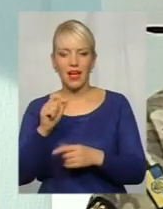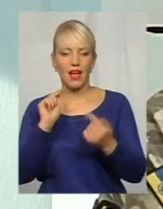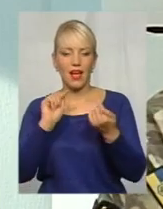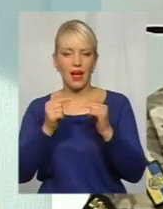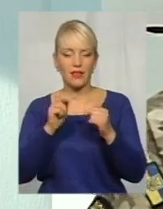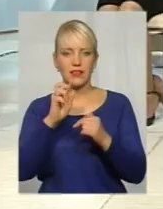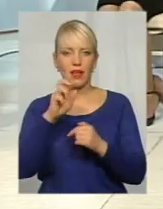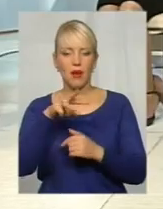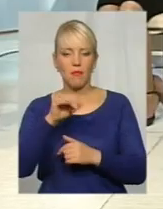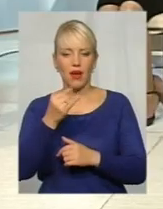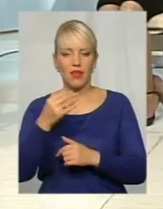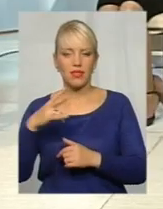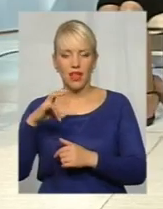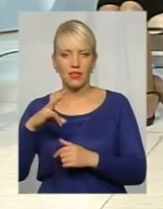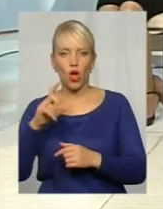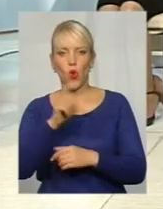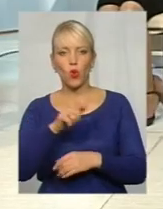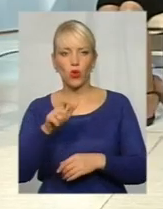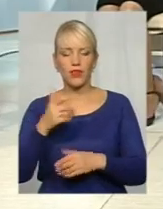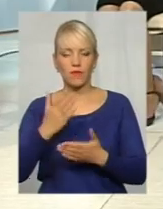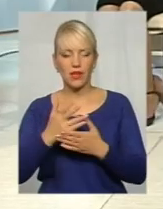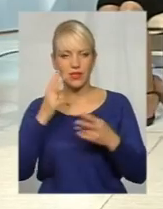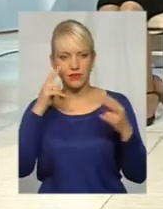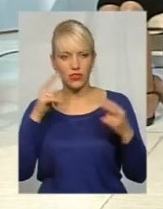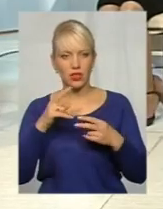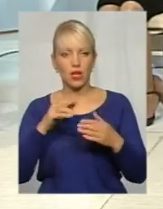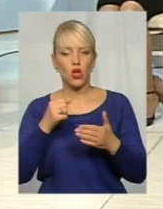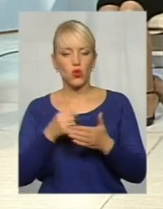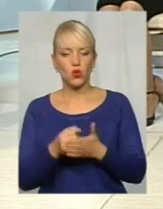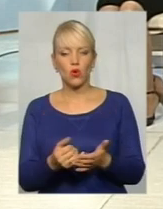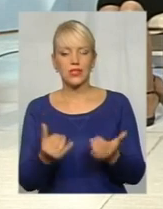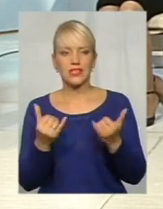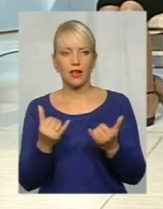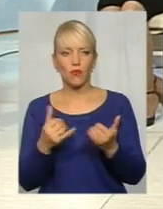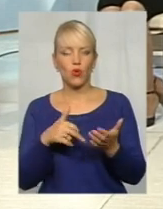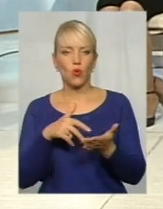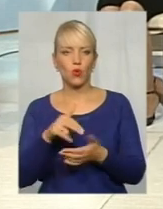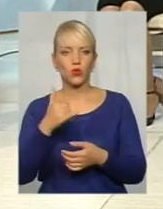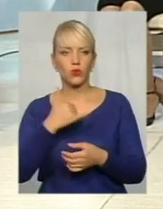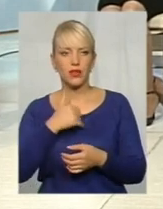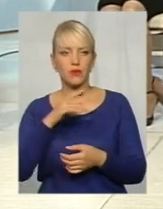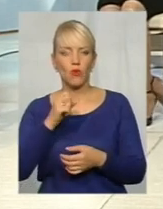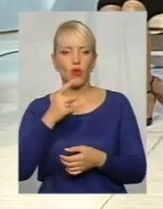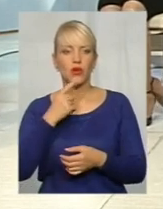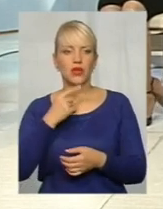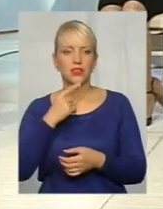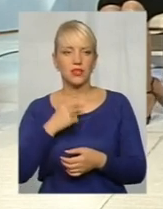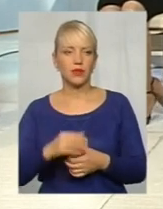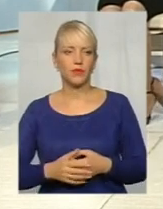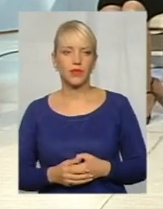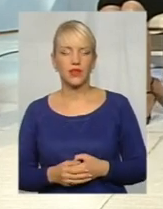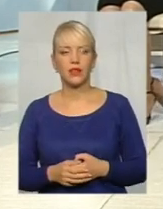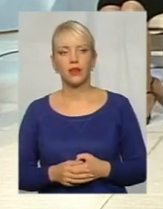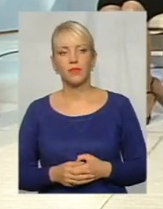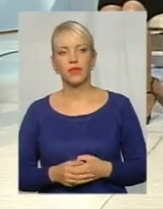відеодокази, свідетелі, до сих пор ходять у нас по Красиловському району і сміються з усіх. Ми